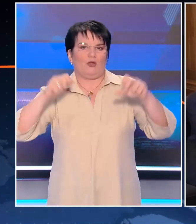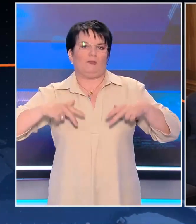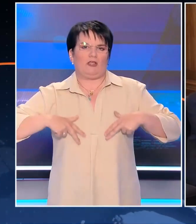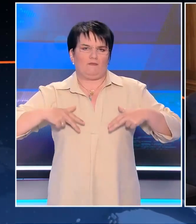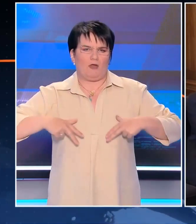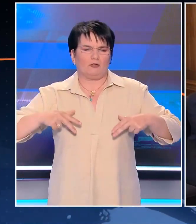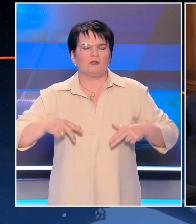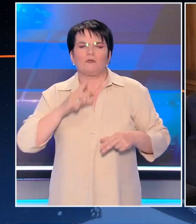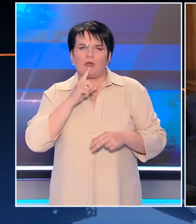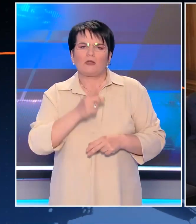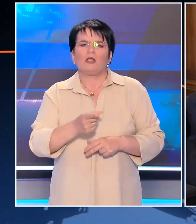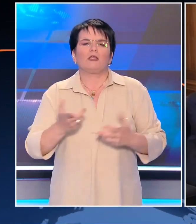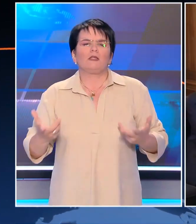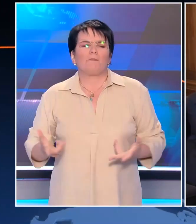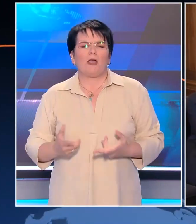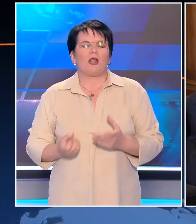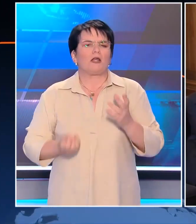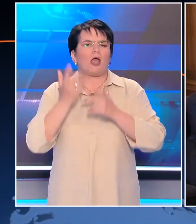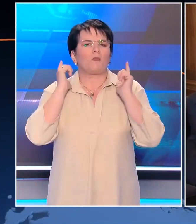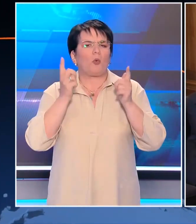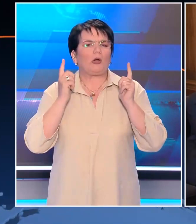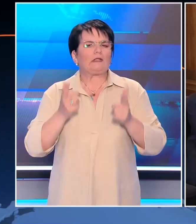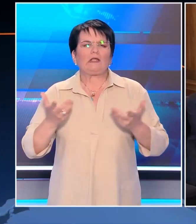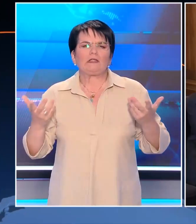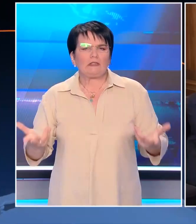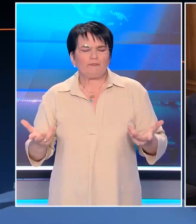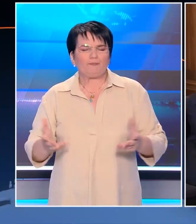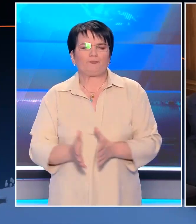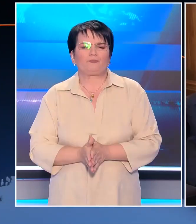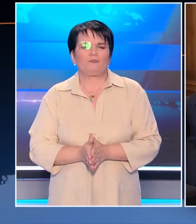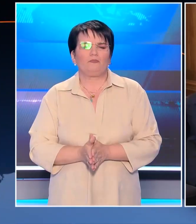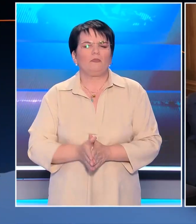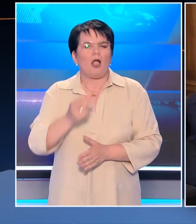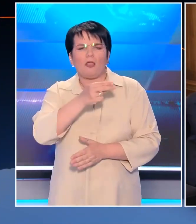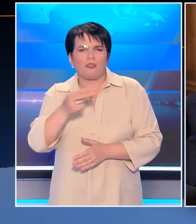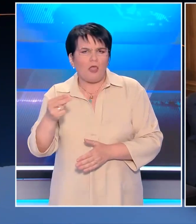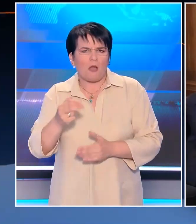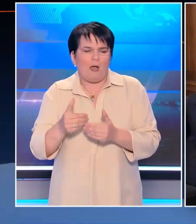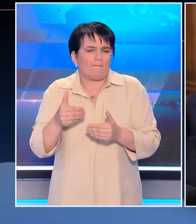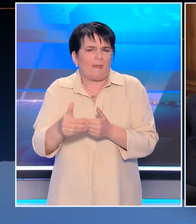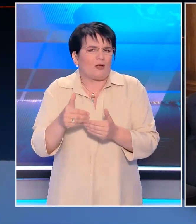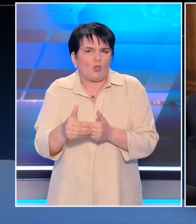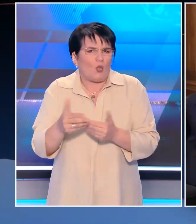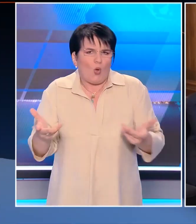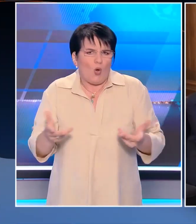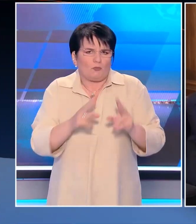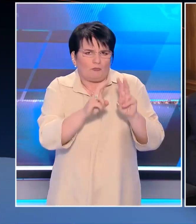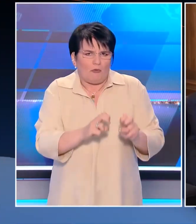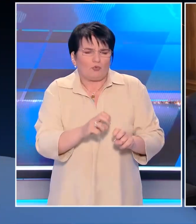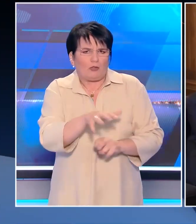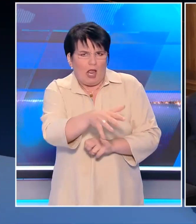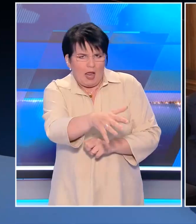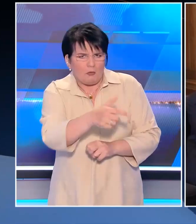συντάχτηκε με αυτό που λέει η Νέα Δημοκρατία, ως εκ τούτου δεν υπάρχει κανένας λόγος, κανένα περιθώριο να αδιερευνηθεί το